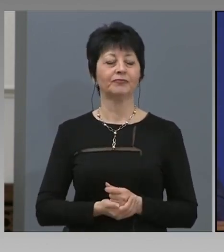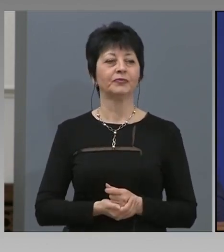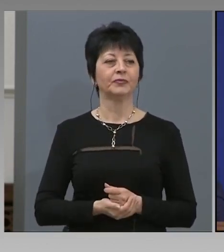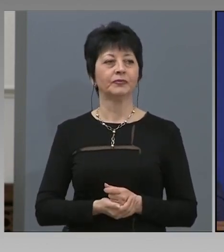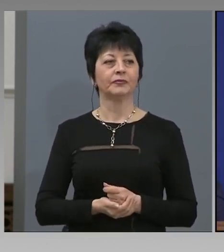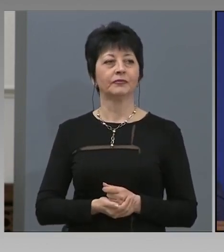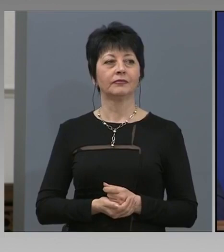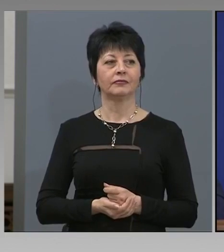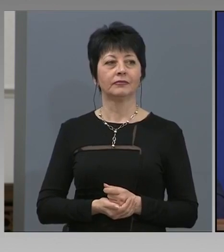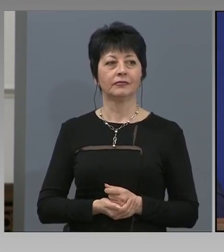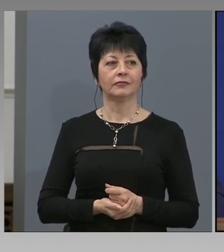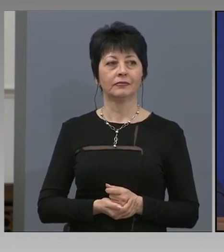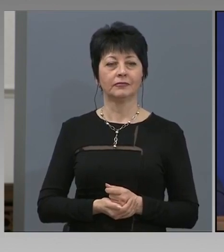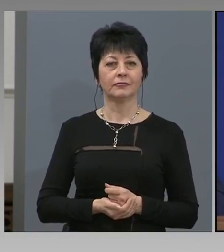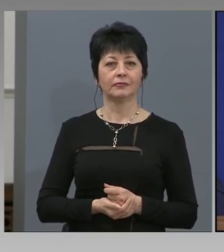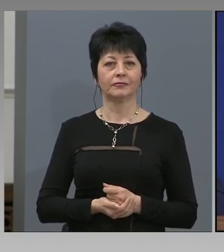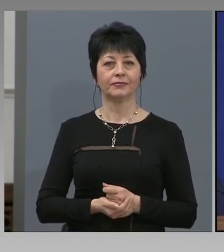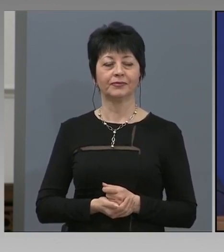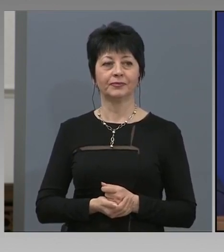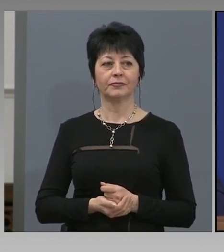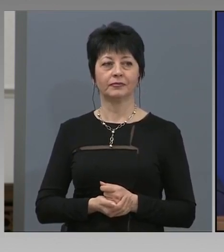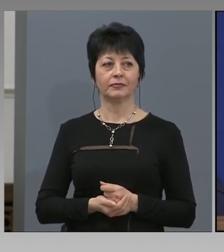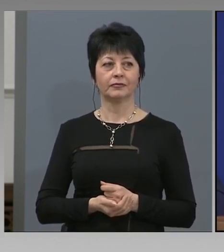защото се отнесохме въпрос. А, вече работи.